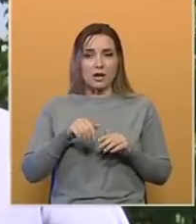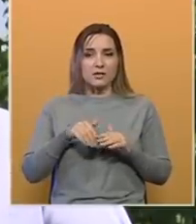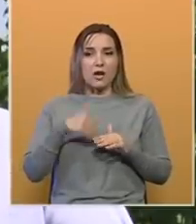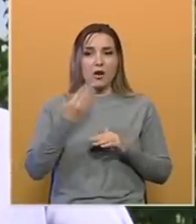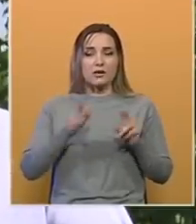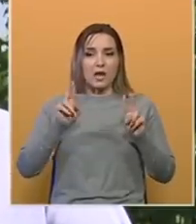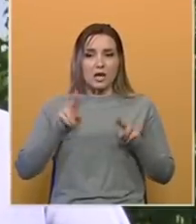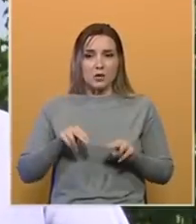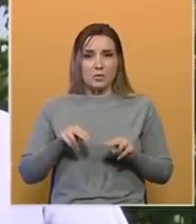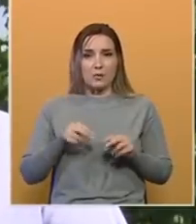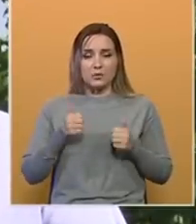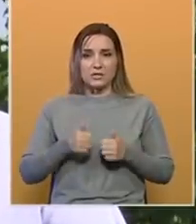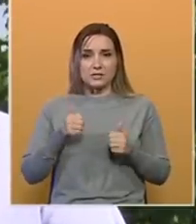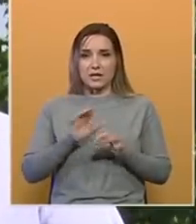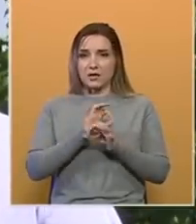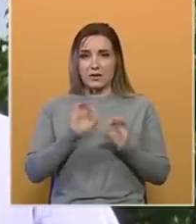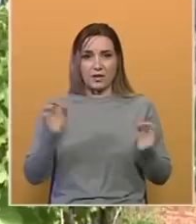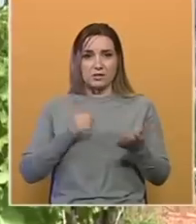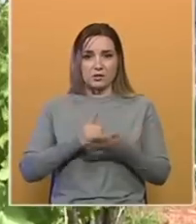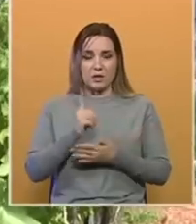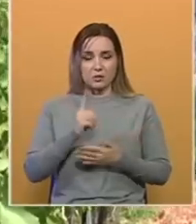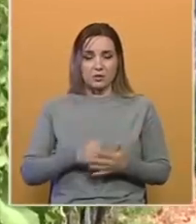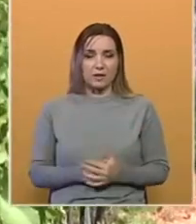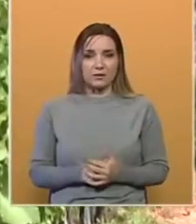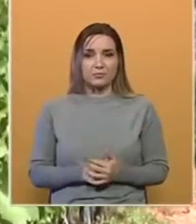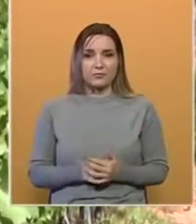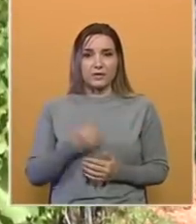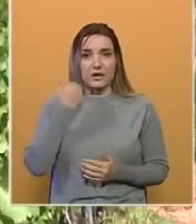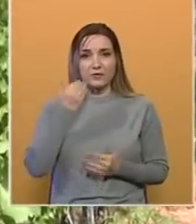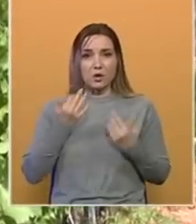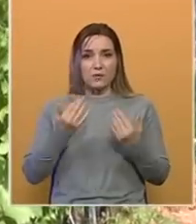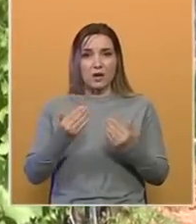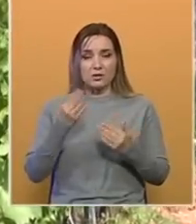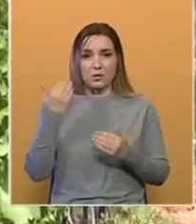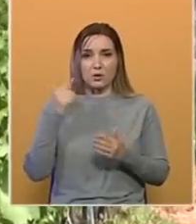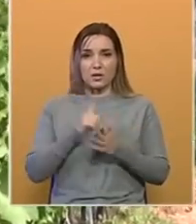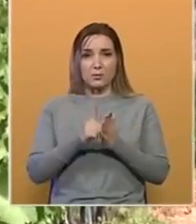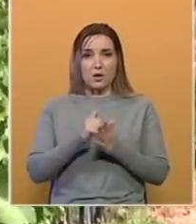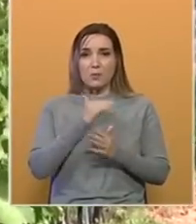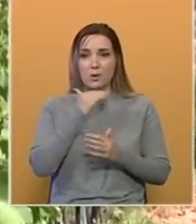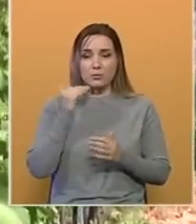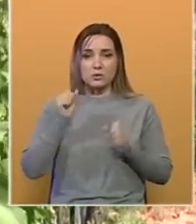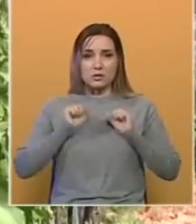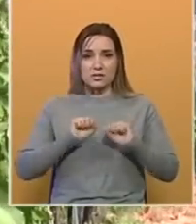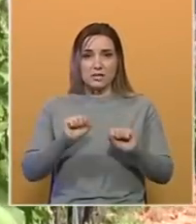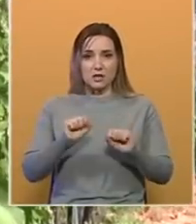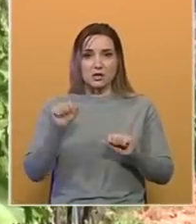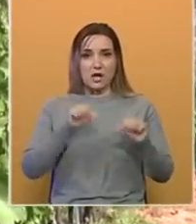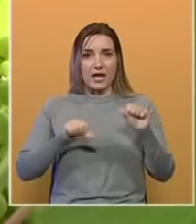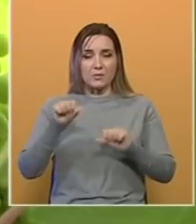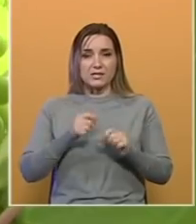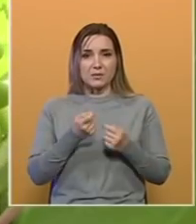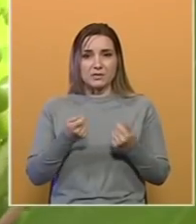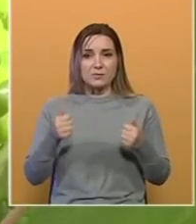imamo stvarno za sada fantastične rezultate. Minova loza je u proteklom periodu u potpunosti zaštićena hemijskim